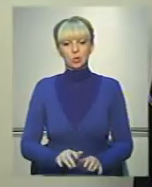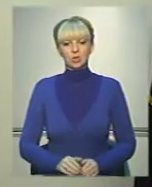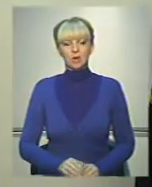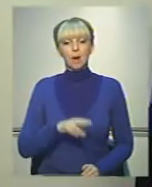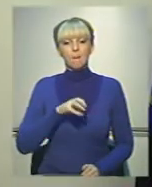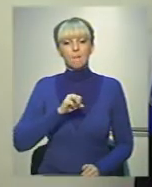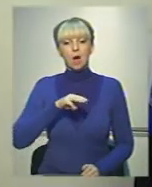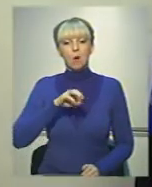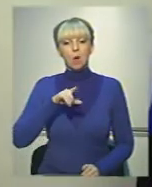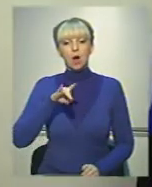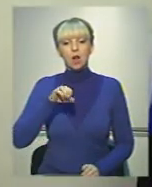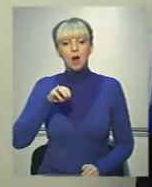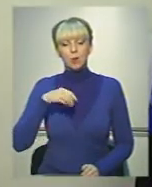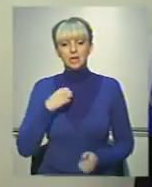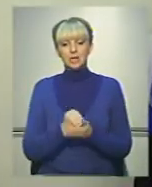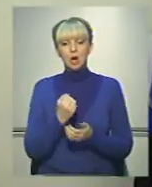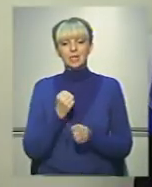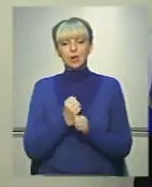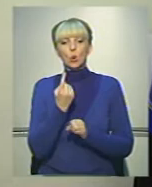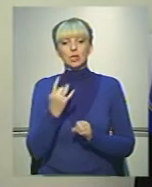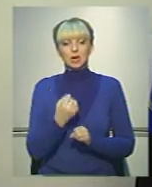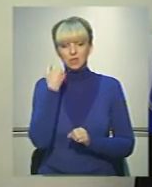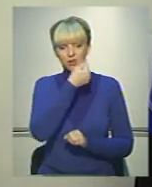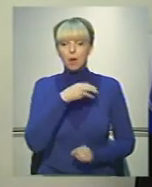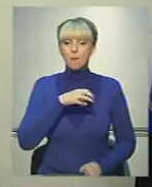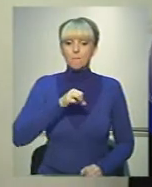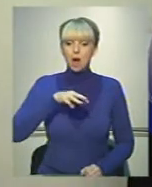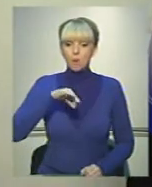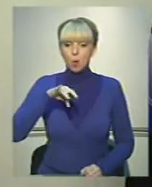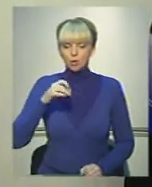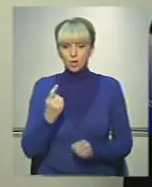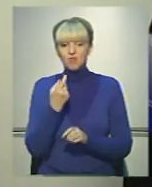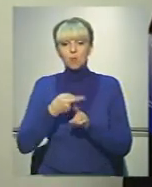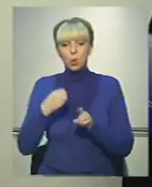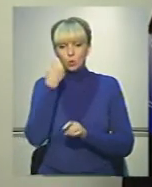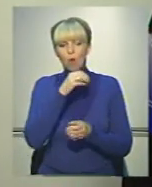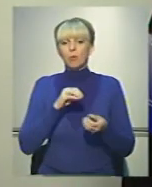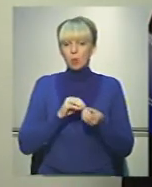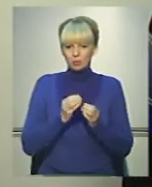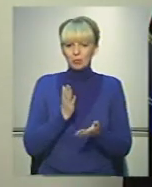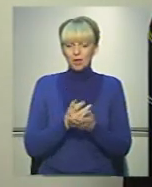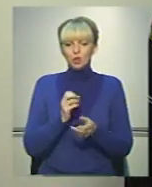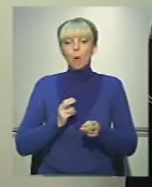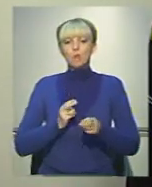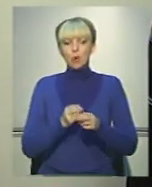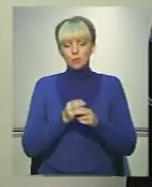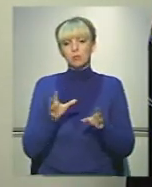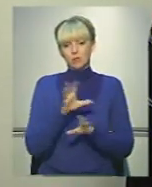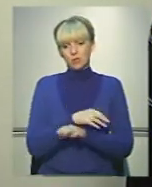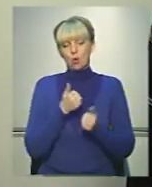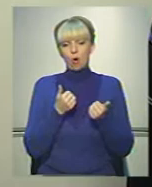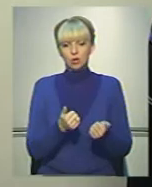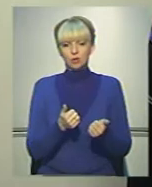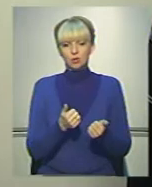Мамограму я роблю один раз в рік, а до мамографу хожу раз в два роки. Проблеми є, але профілактика і все добре.